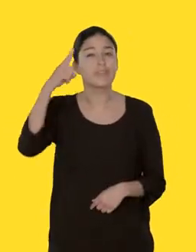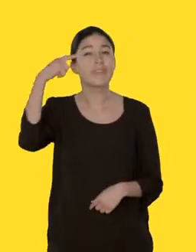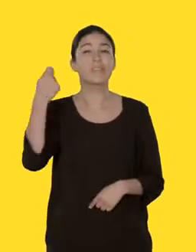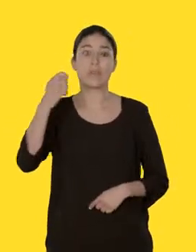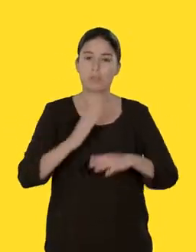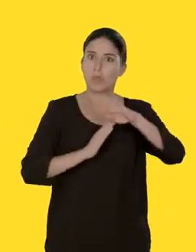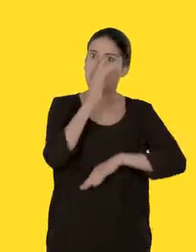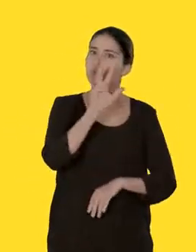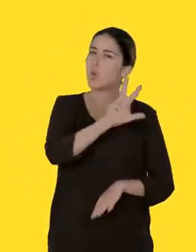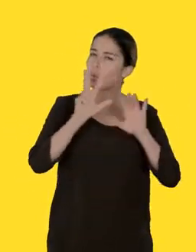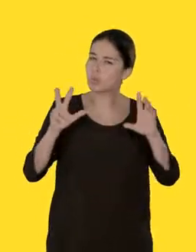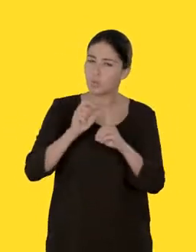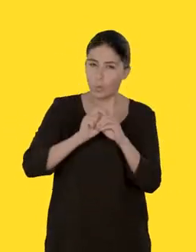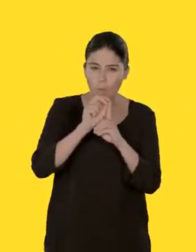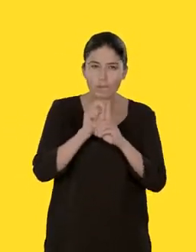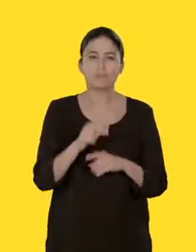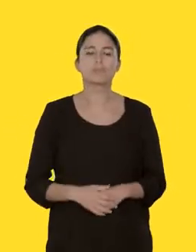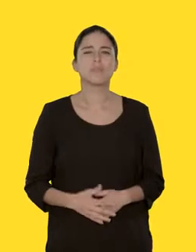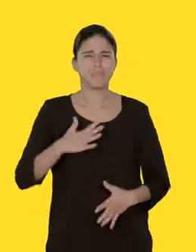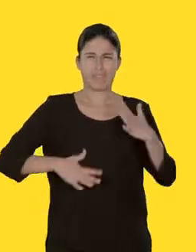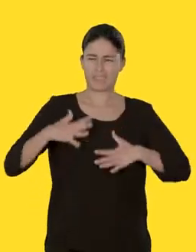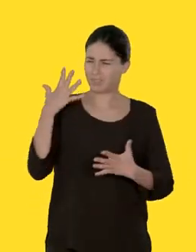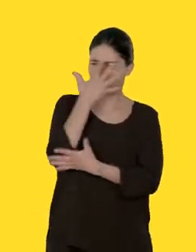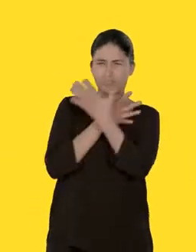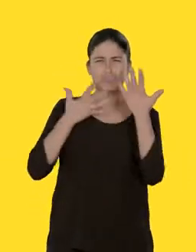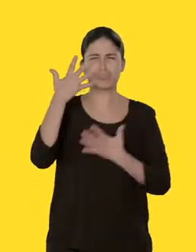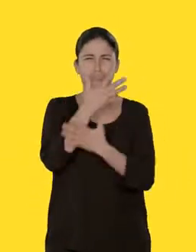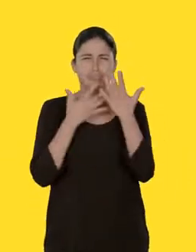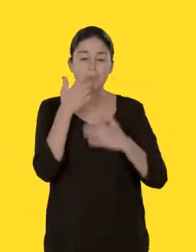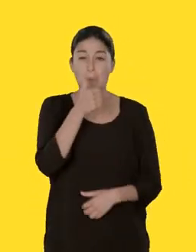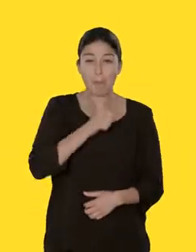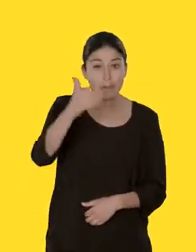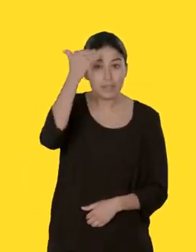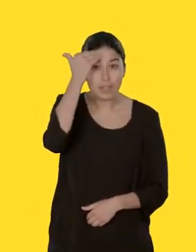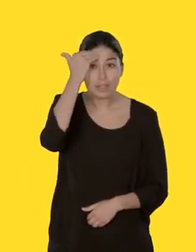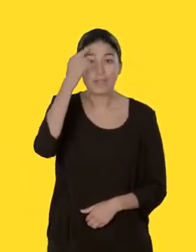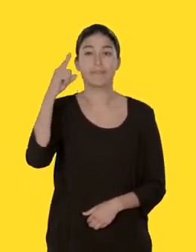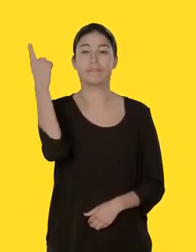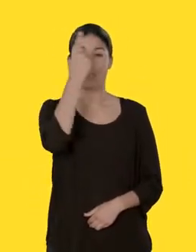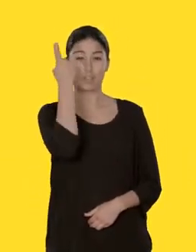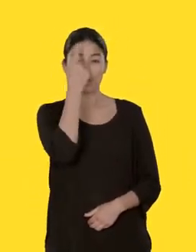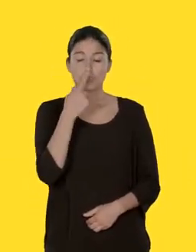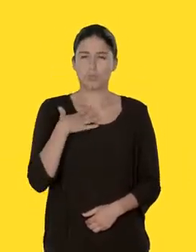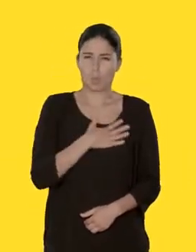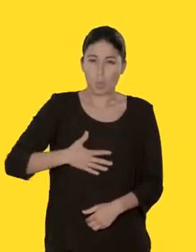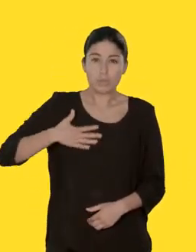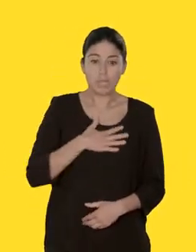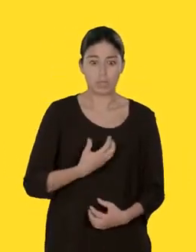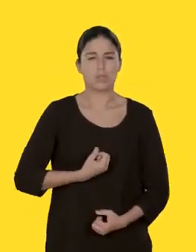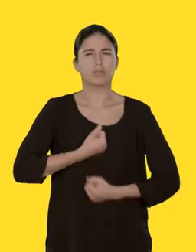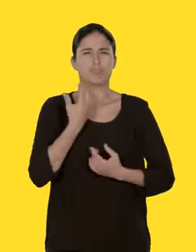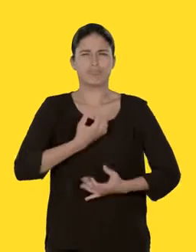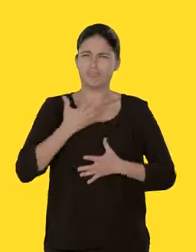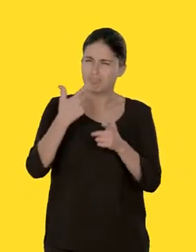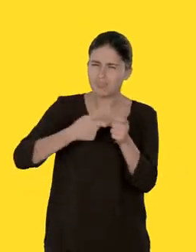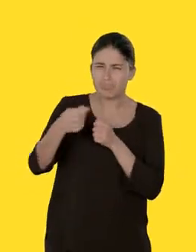crampes, fièvre supérieure à 38 degrés, fatigue inhabituelle, maux de tête, vertiges,